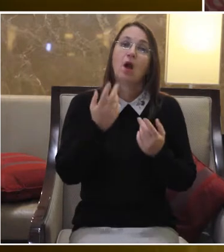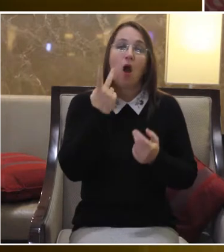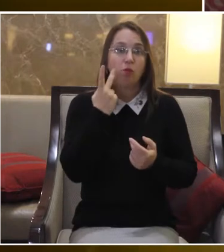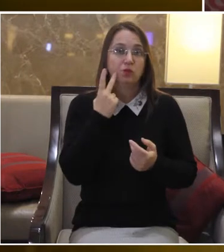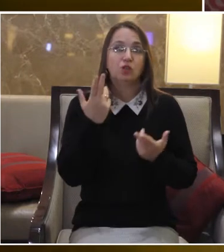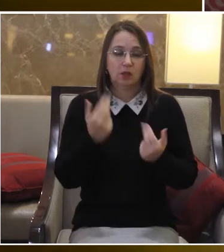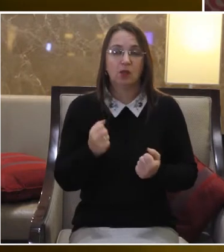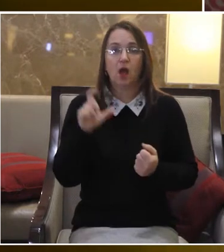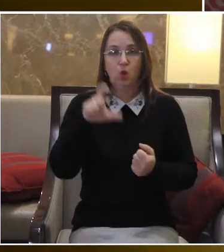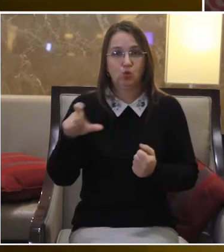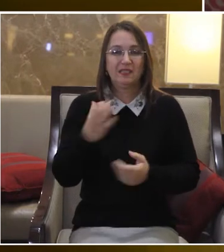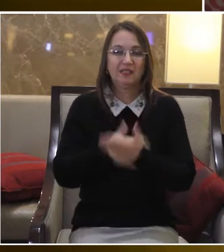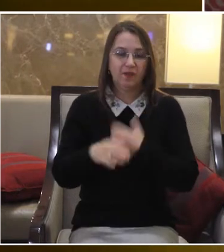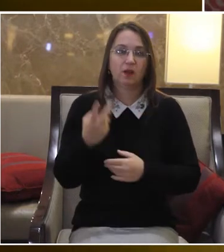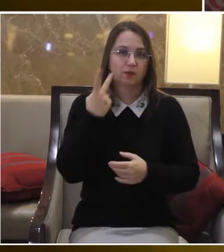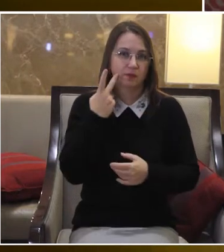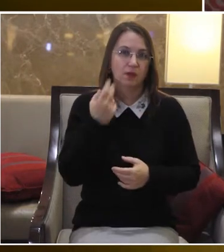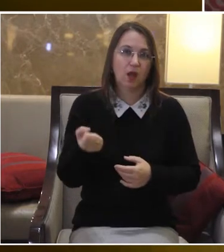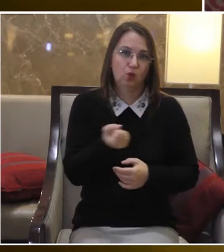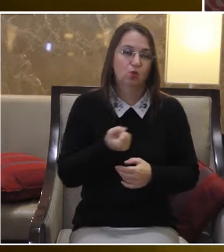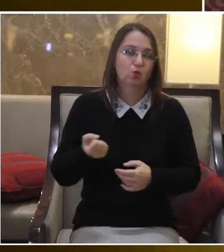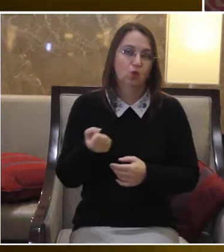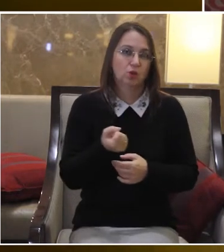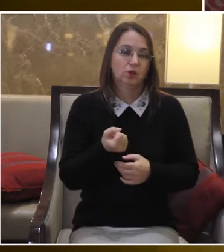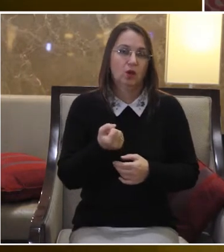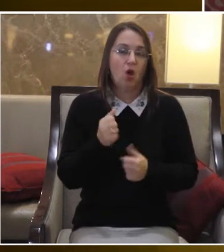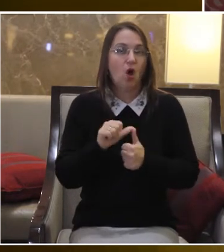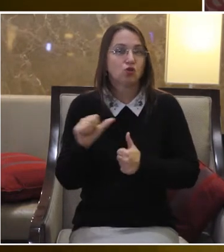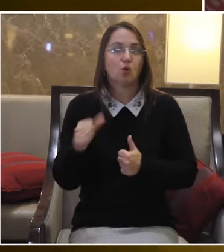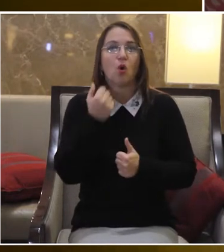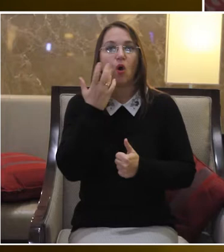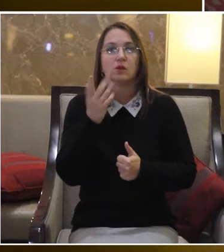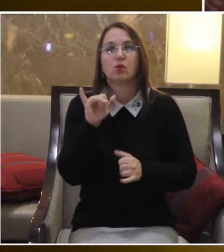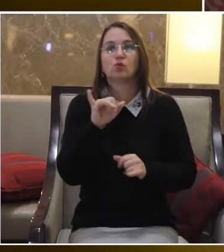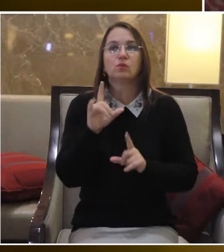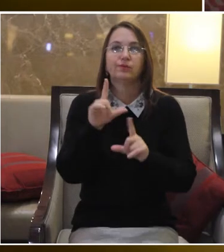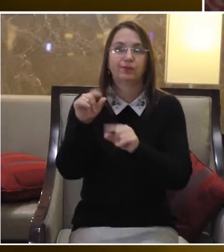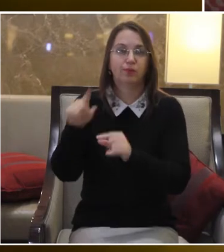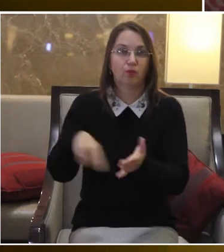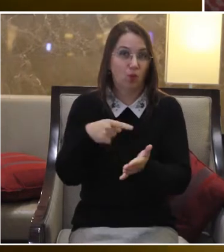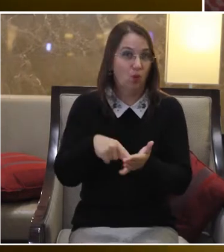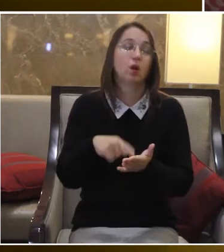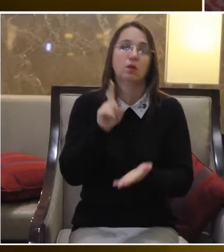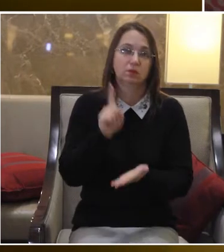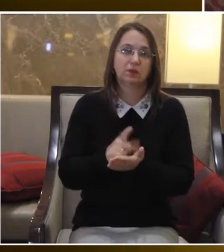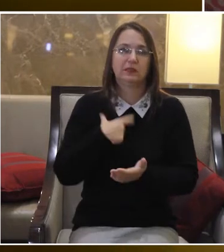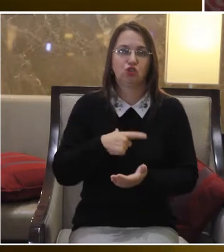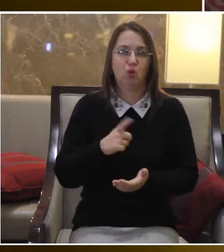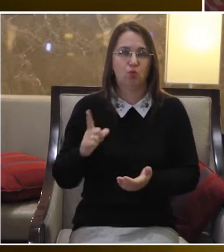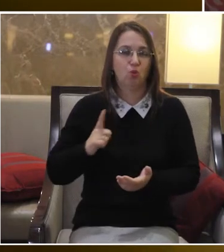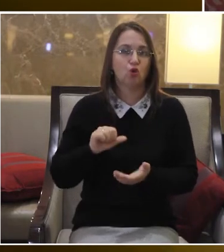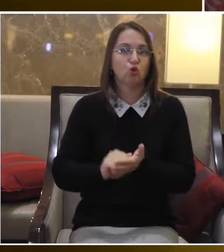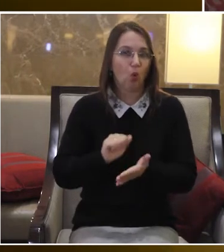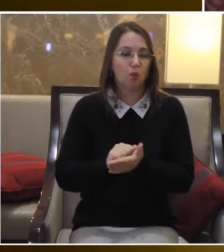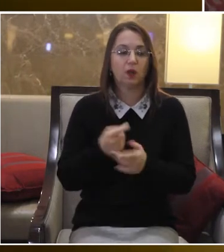особливо, коли вони пересуваються в місті, вони, зазвичай, мають якийсь документ, який підтверджує їхній статус